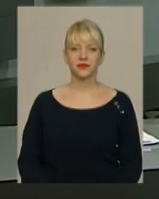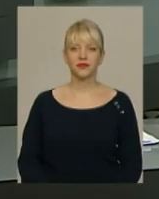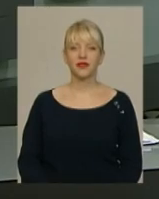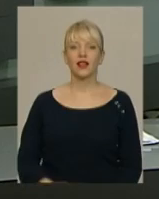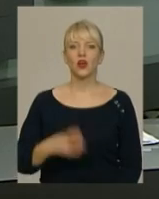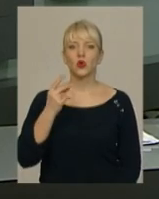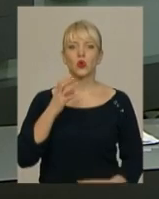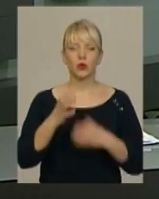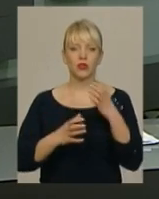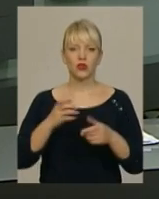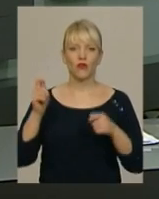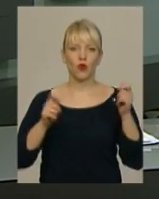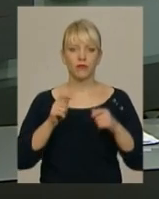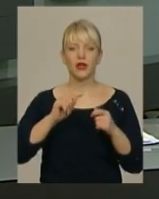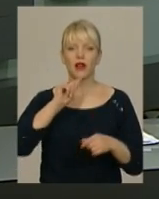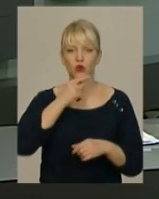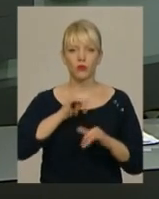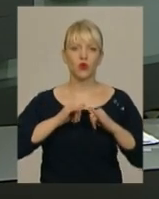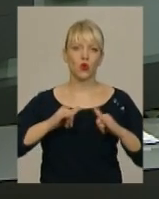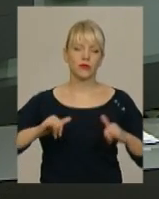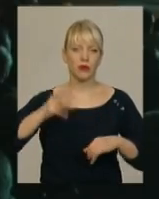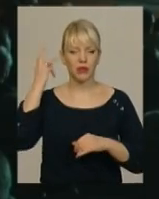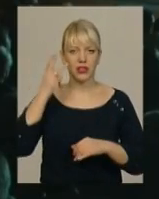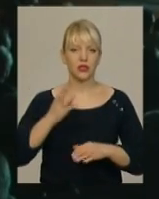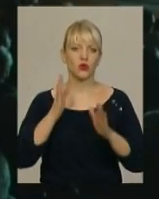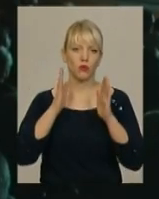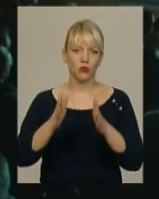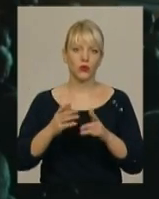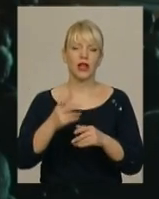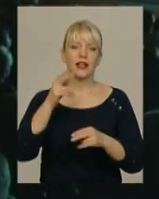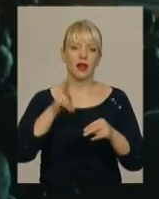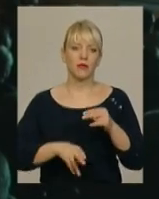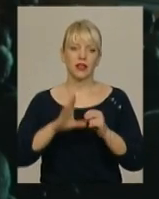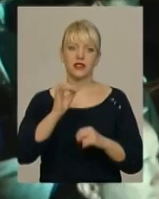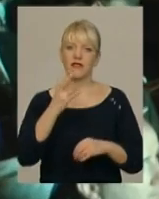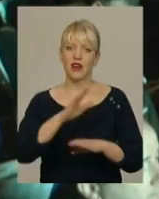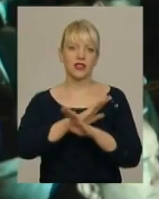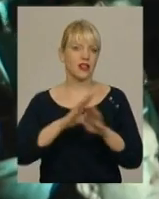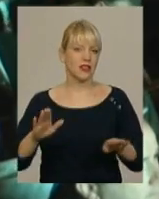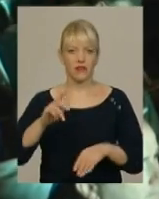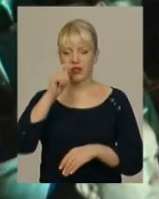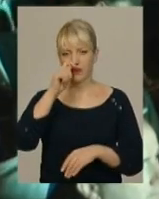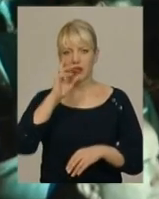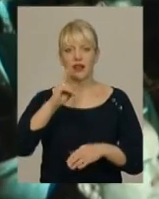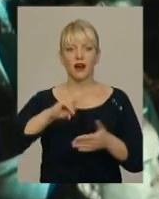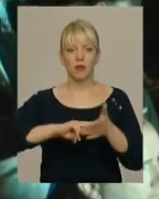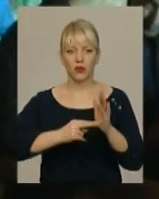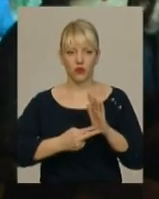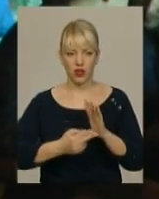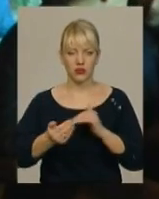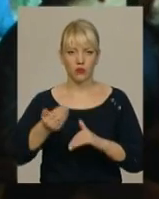Другий міжнародний форум економічного розвитку Хмельницького відбудеться наприкінці вересня, а не в квітні, як це попередньо планувалося.